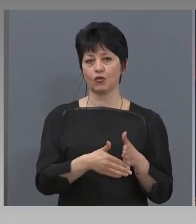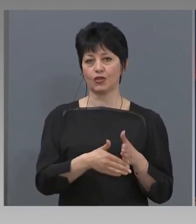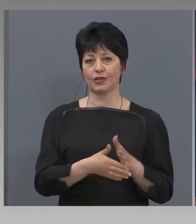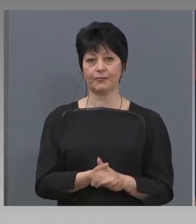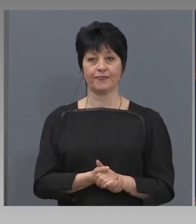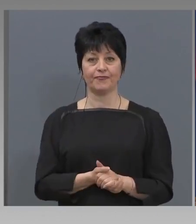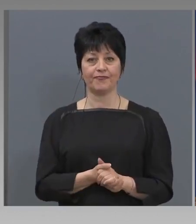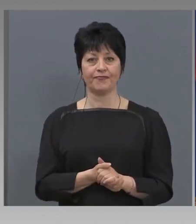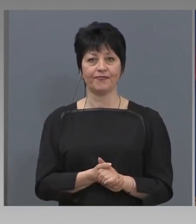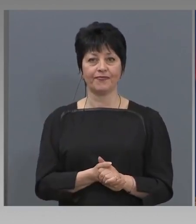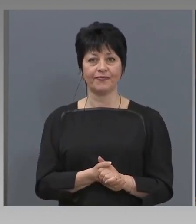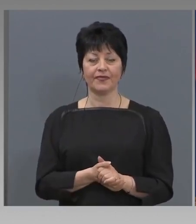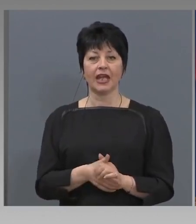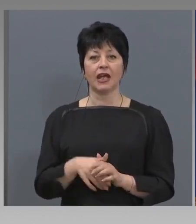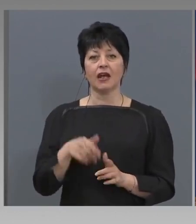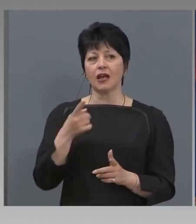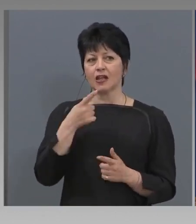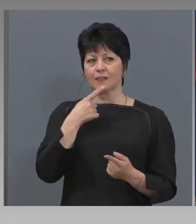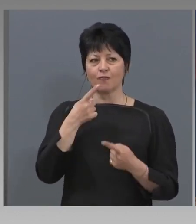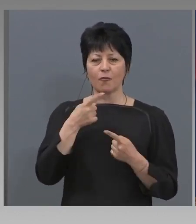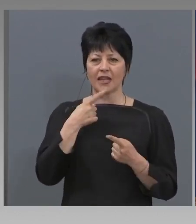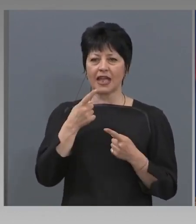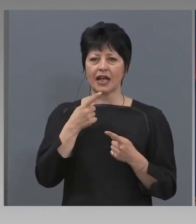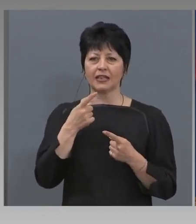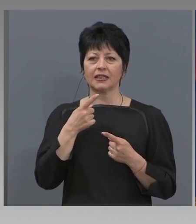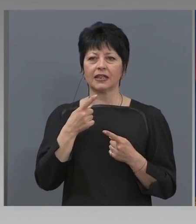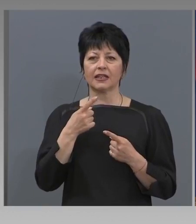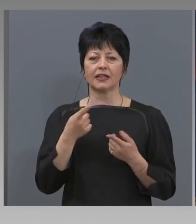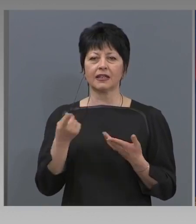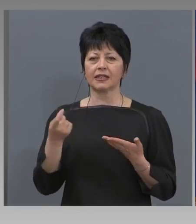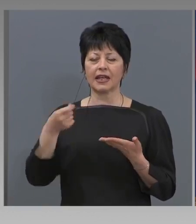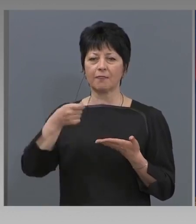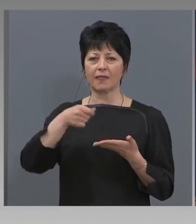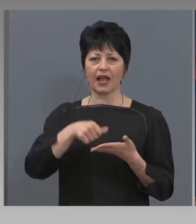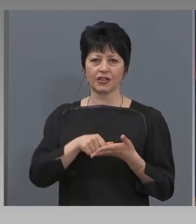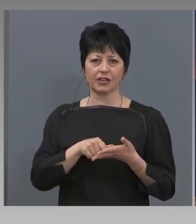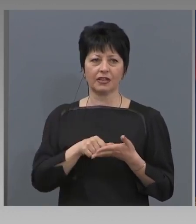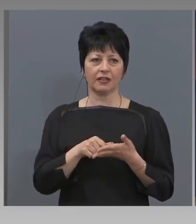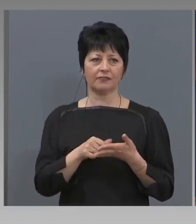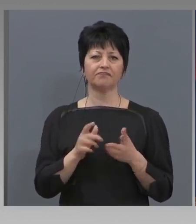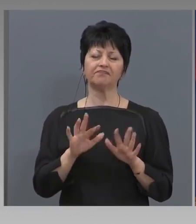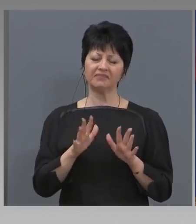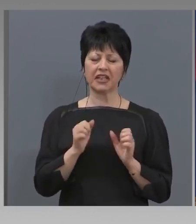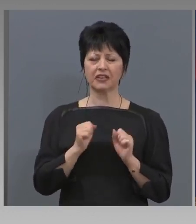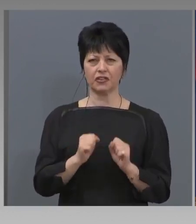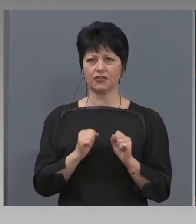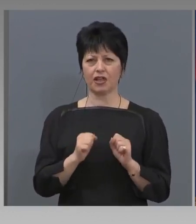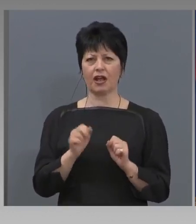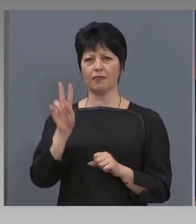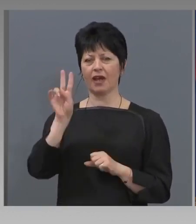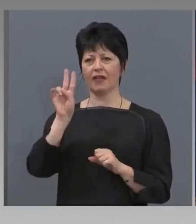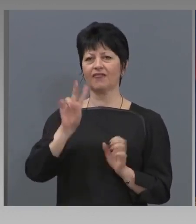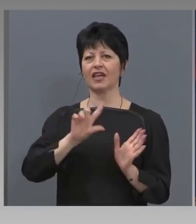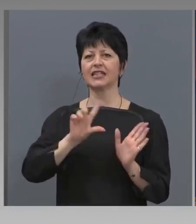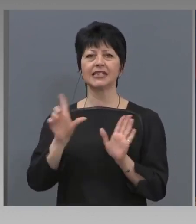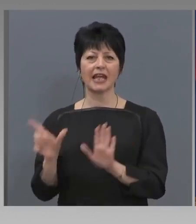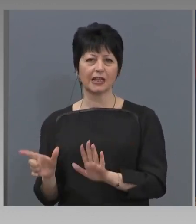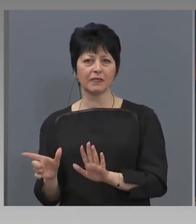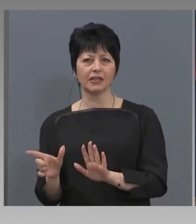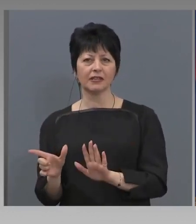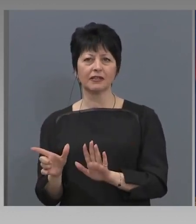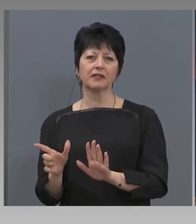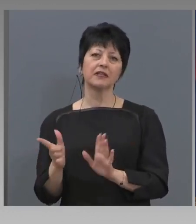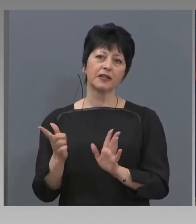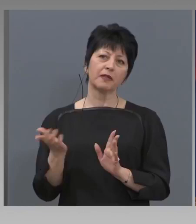Поменахте суапови плащания вчера, просто това исках да оточитим. Дека да изчакаме две седмици и тогава пак ще имате